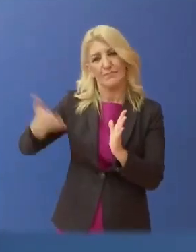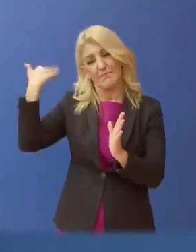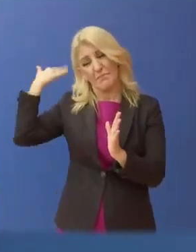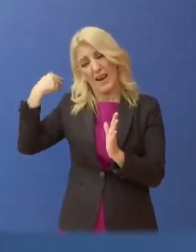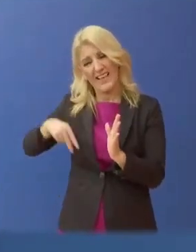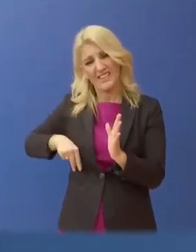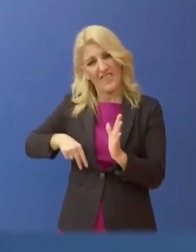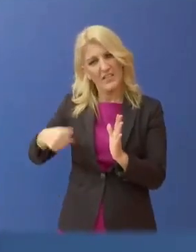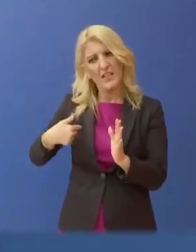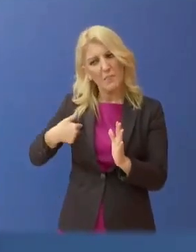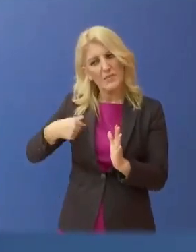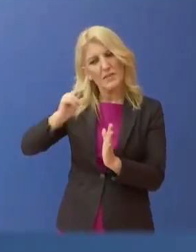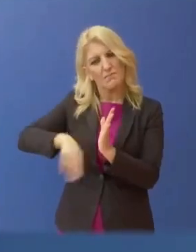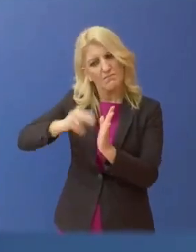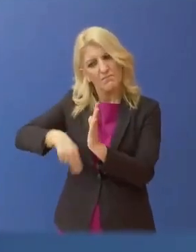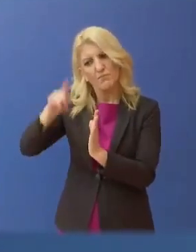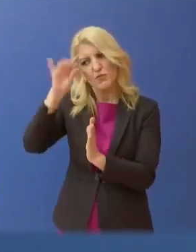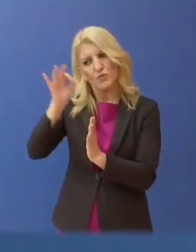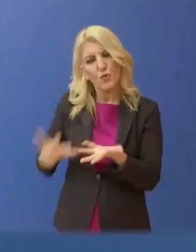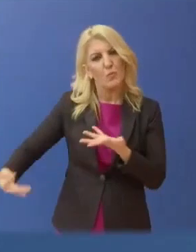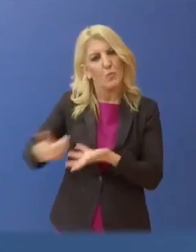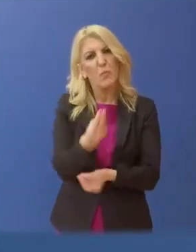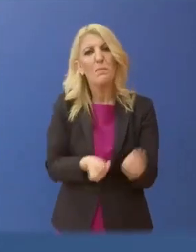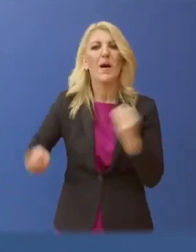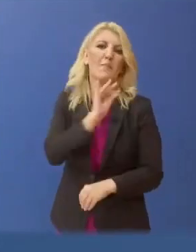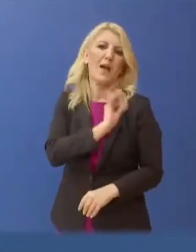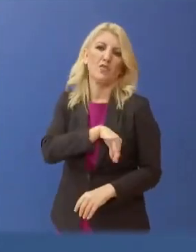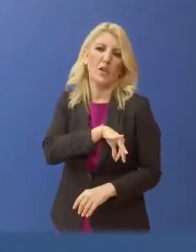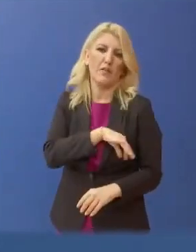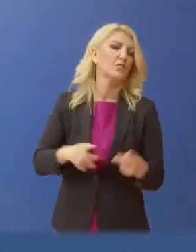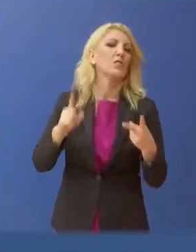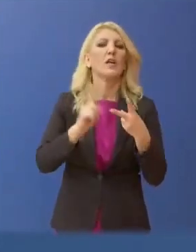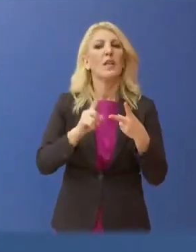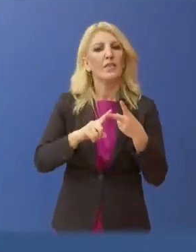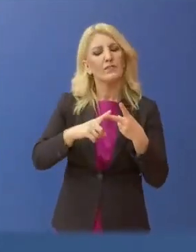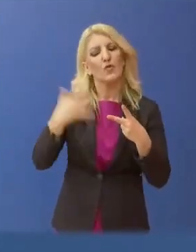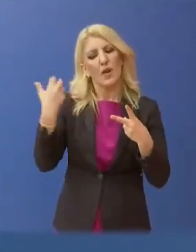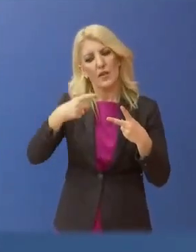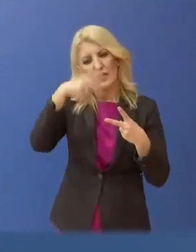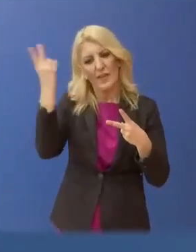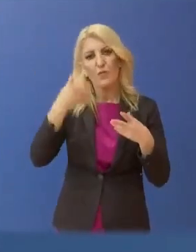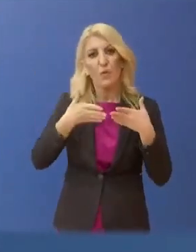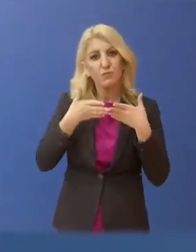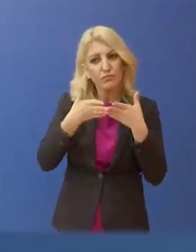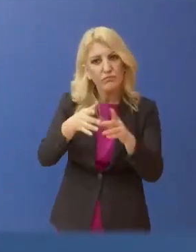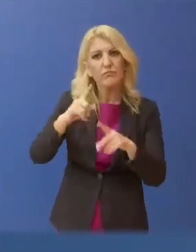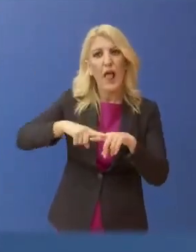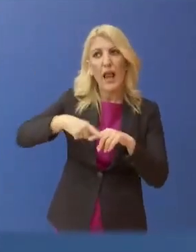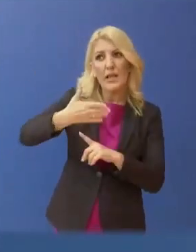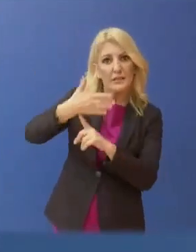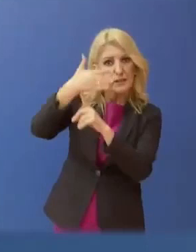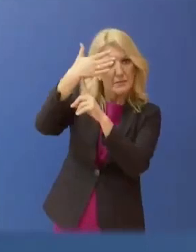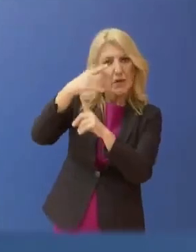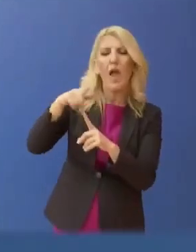Επίσης προβλέπονται μια σειρά από μέτρα και πρόνοιες που ενισχύουν την ένταξη καραβιών και πλοίων στην ελληνική σημαία και που επίσης θα